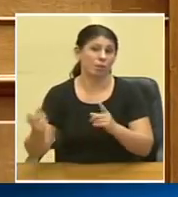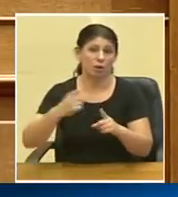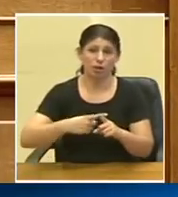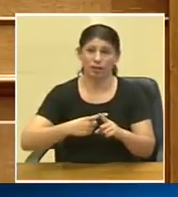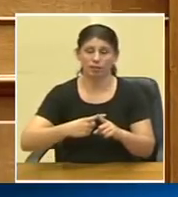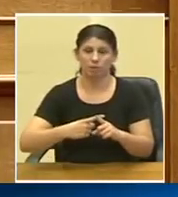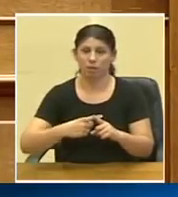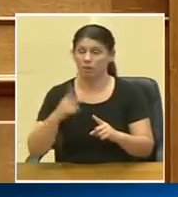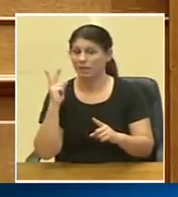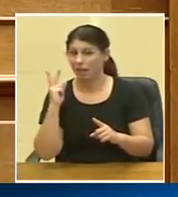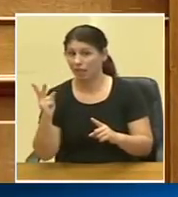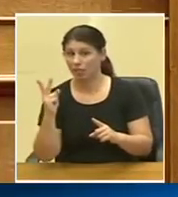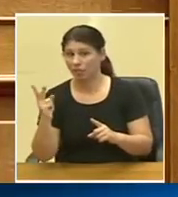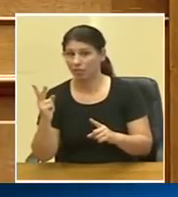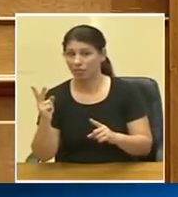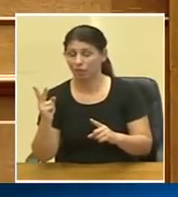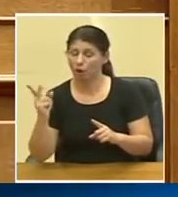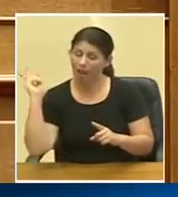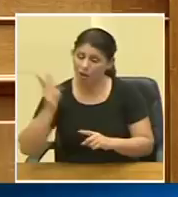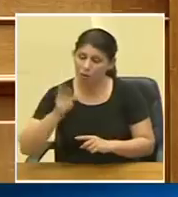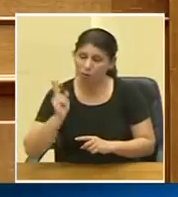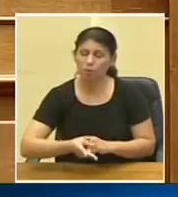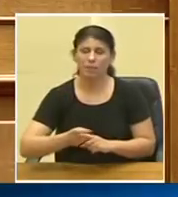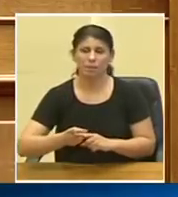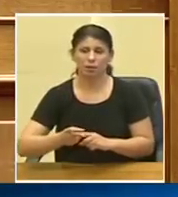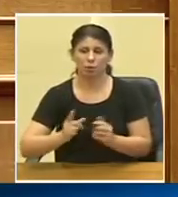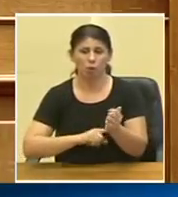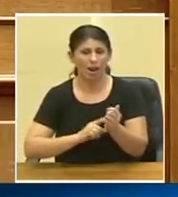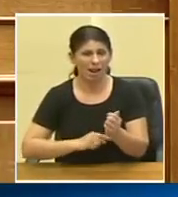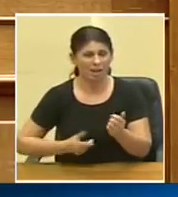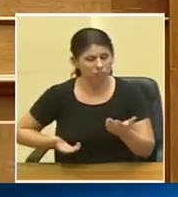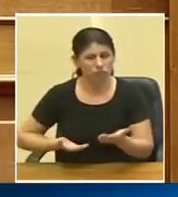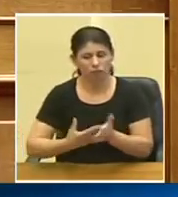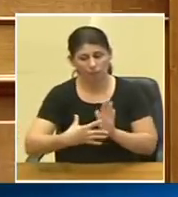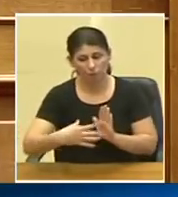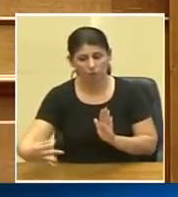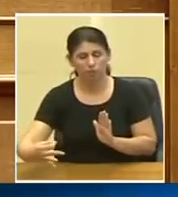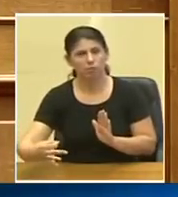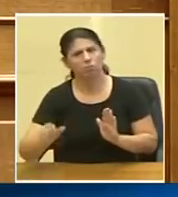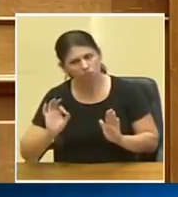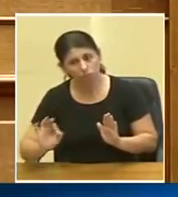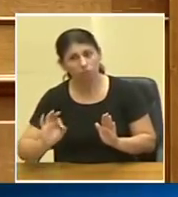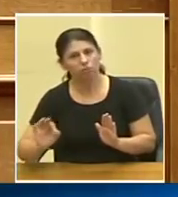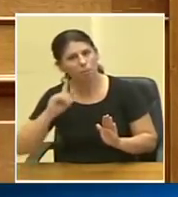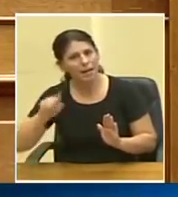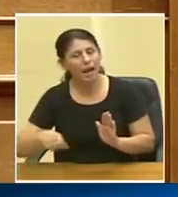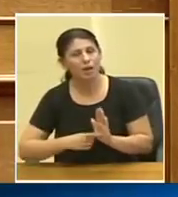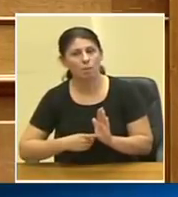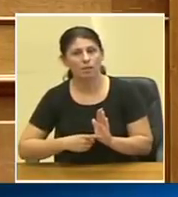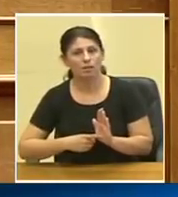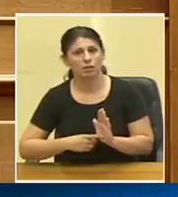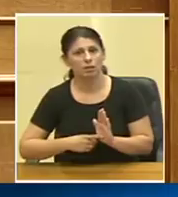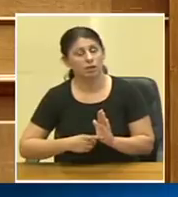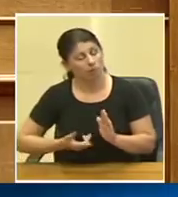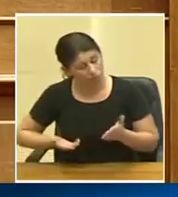δύο κακουργηματικού χαρακτήρα διώξεις για προσλήψεις καταφανώς παράνομες που ασκήθηκαν οι